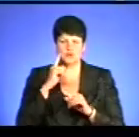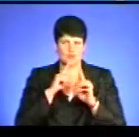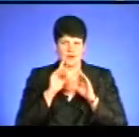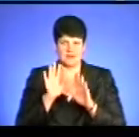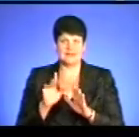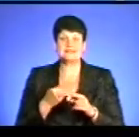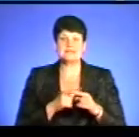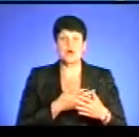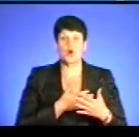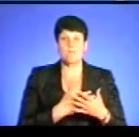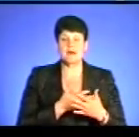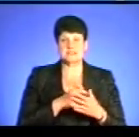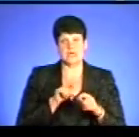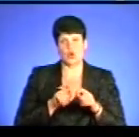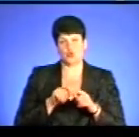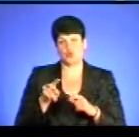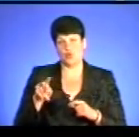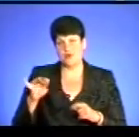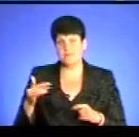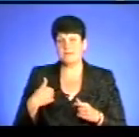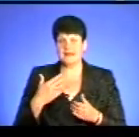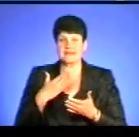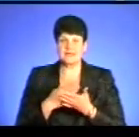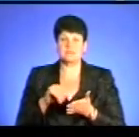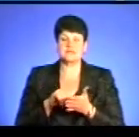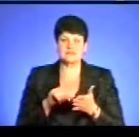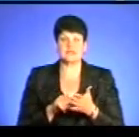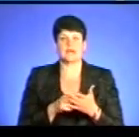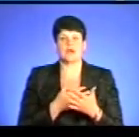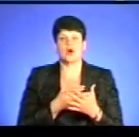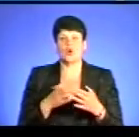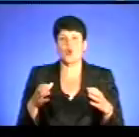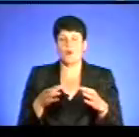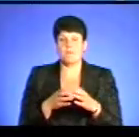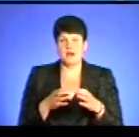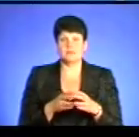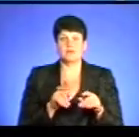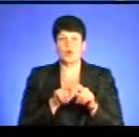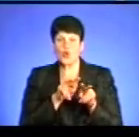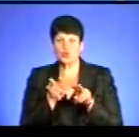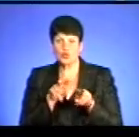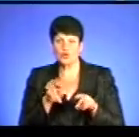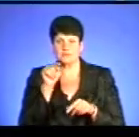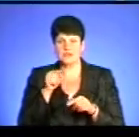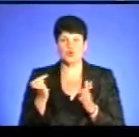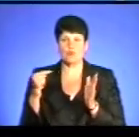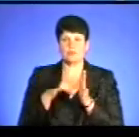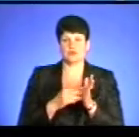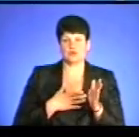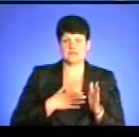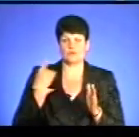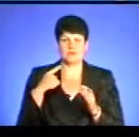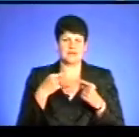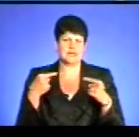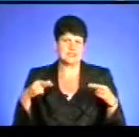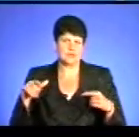скажімо так, громадський контроль. Тобто ми, представники громади, громадські активісти, ми контролюємо те, що попадає до нас в область. Різні люди,